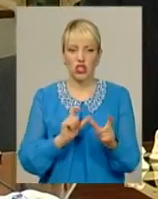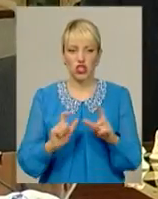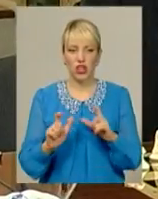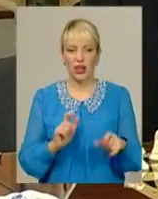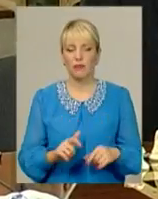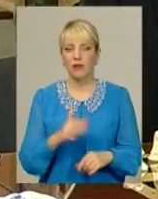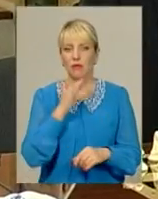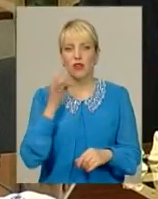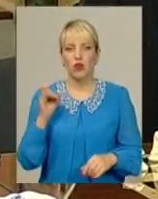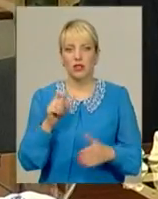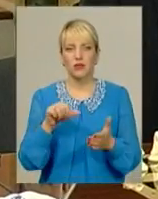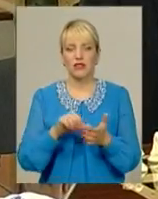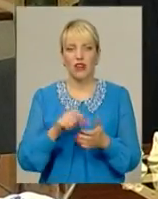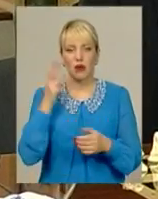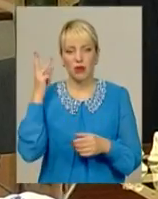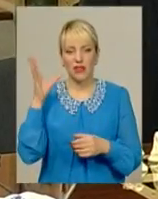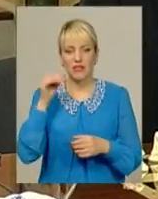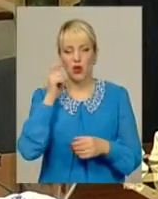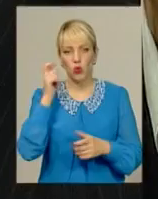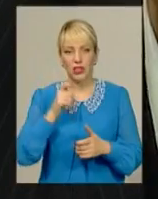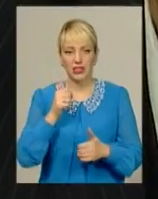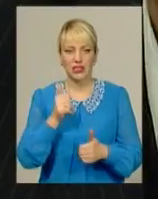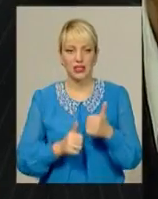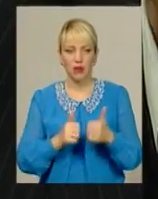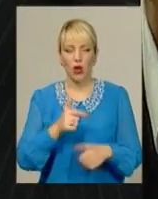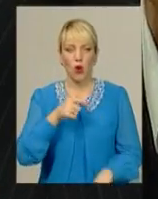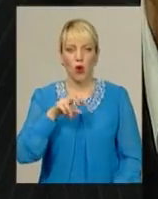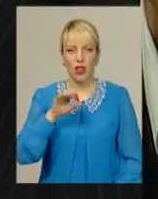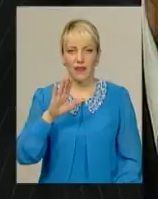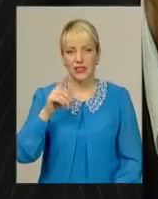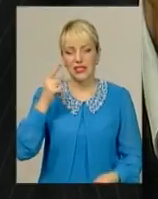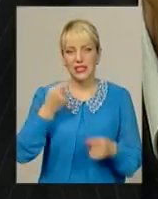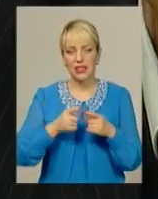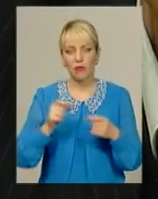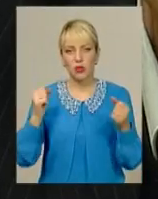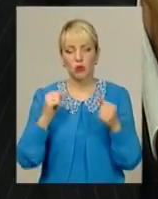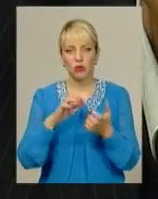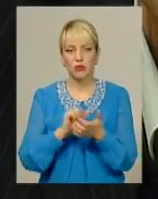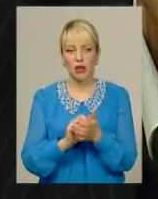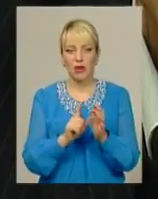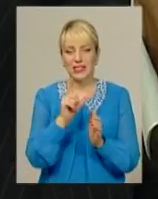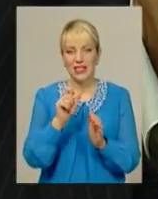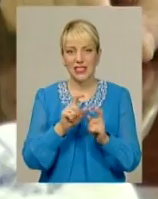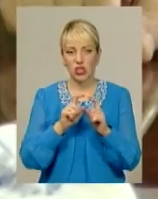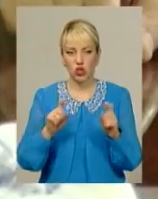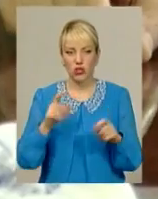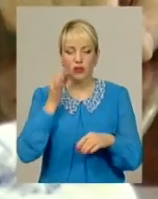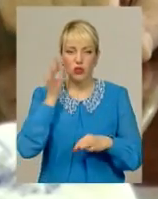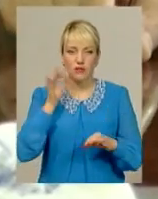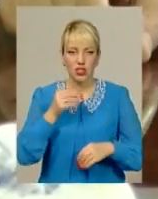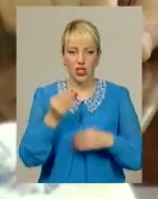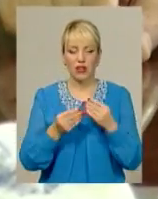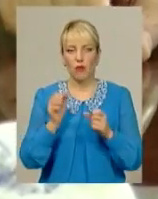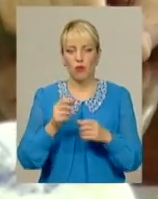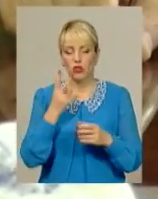Неодноразово представляв Хмельниччину на всеукраїнських змаганнях Микола Галевський. Інтелектуальним спортом він захоплюється зі школи. І як досвідчений гравець